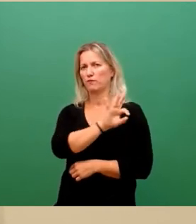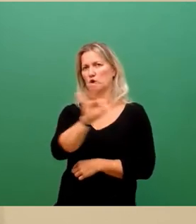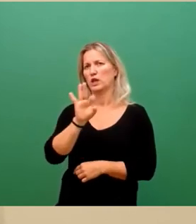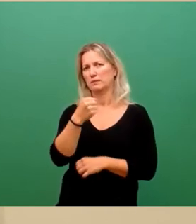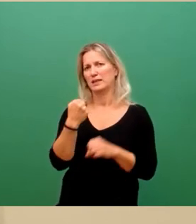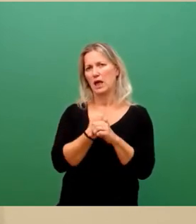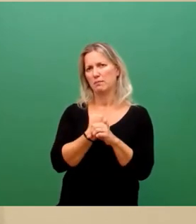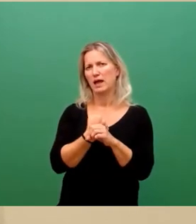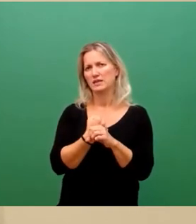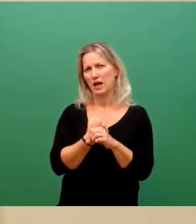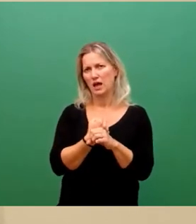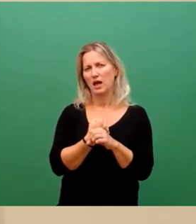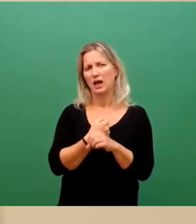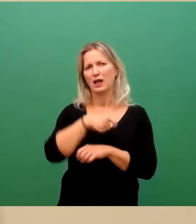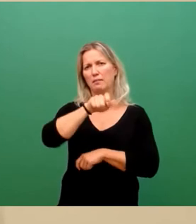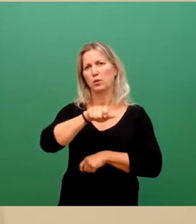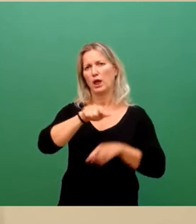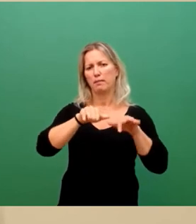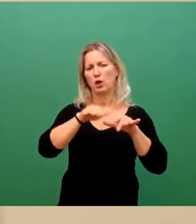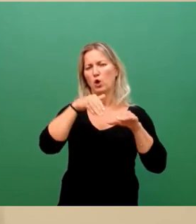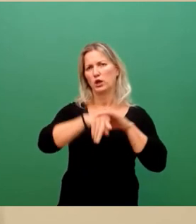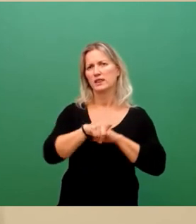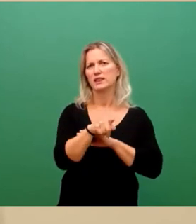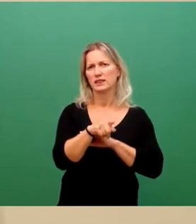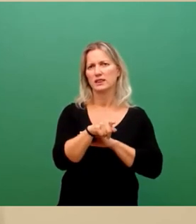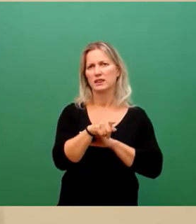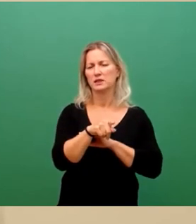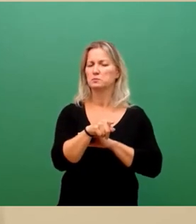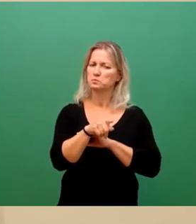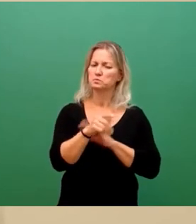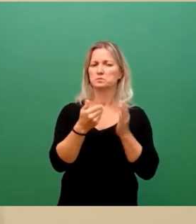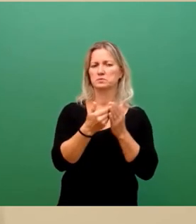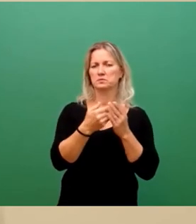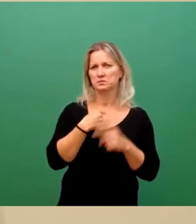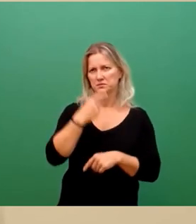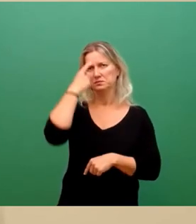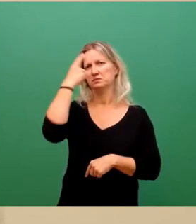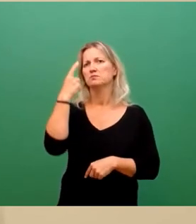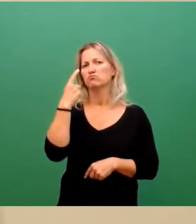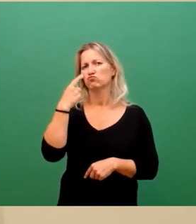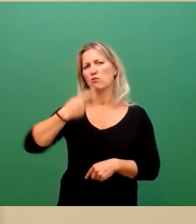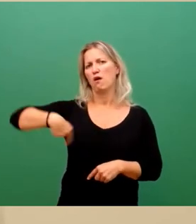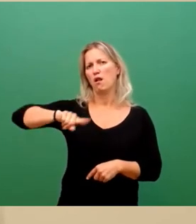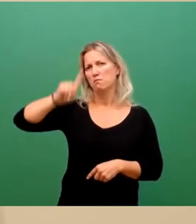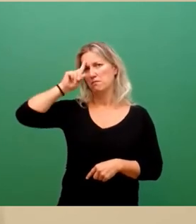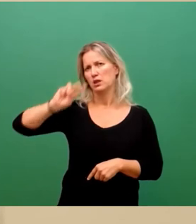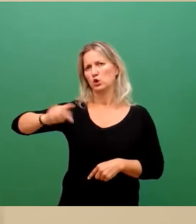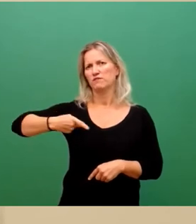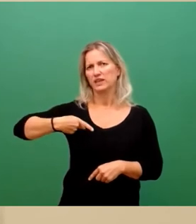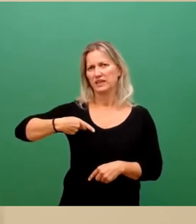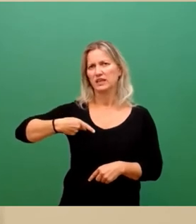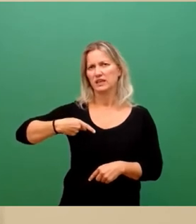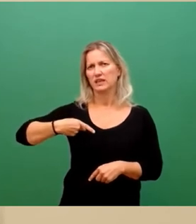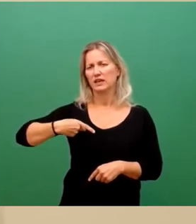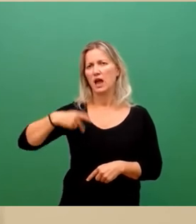in den Bürgerbüros angeht. Und da denke ich, können wir uns alle dahinterstehen. Und was mir Dr.